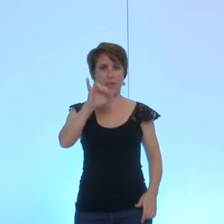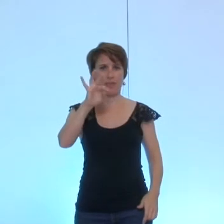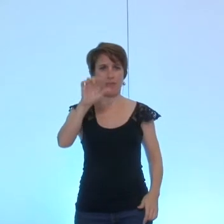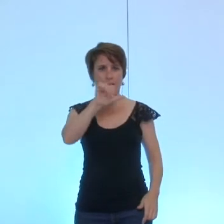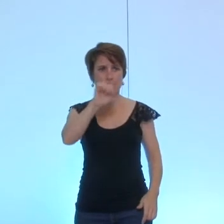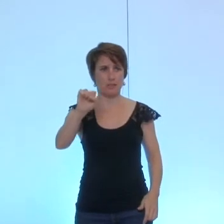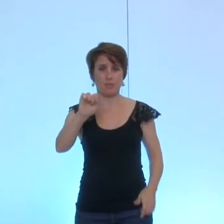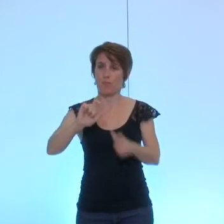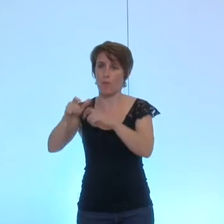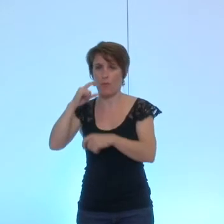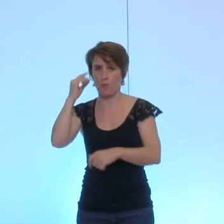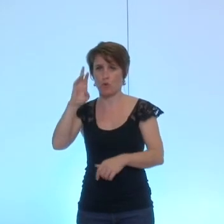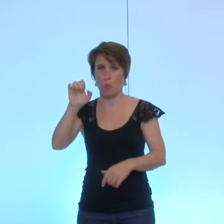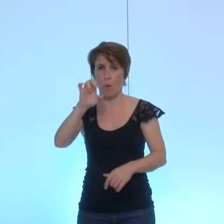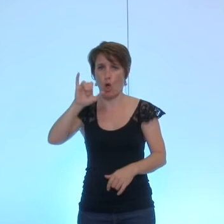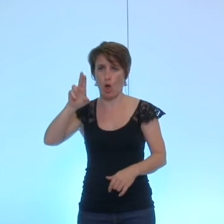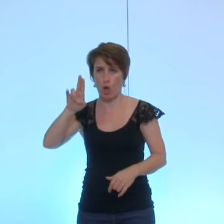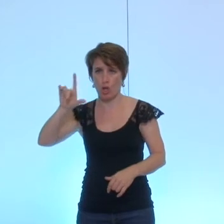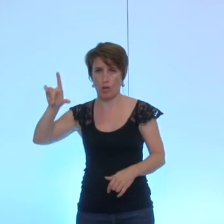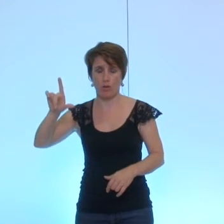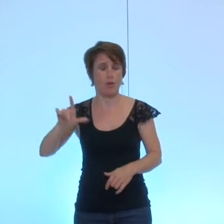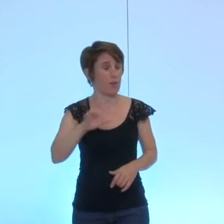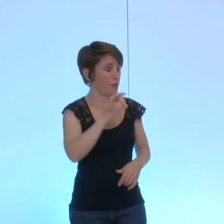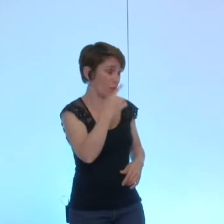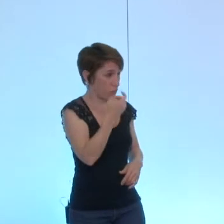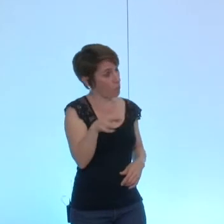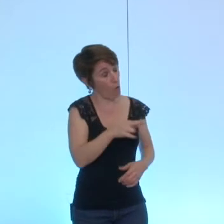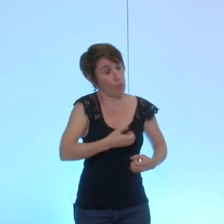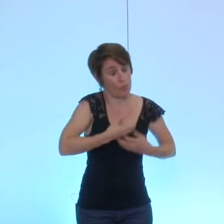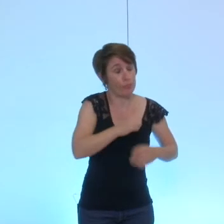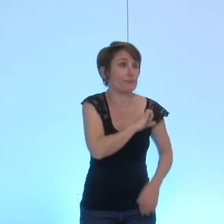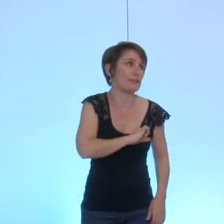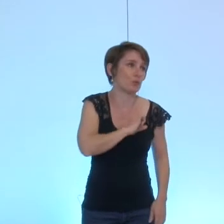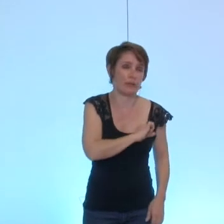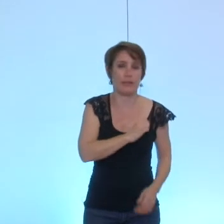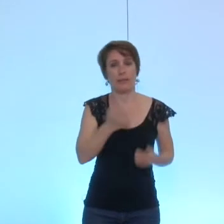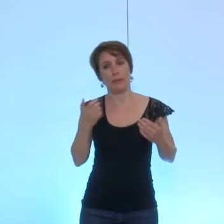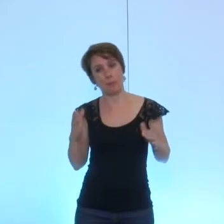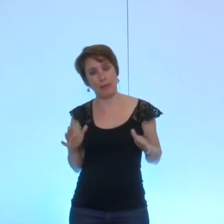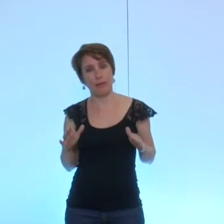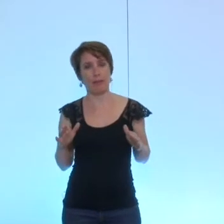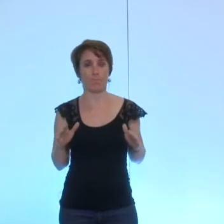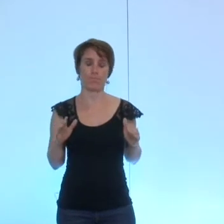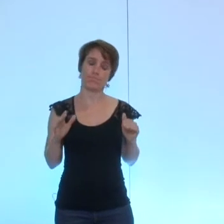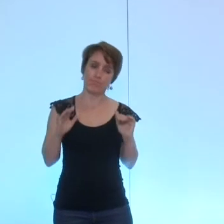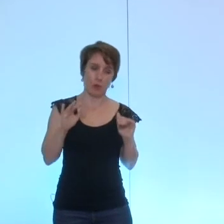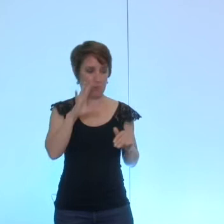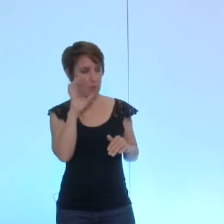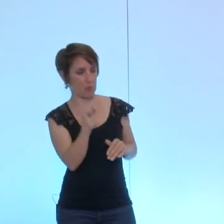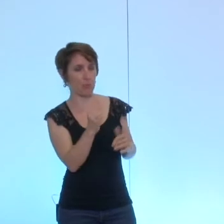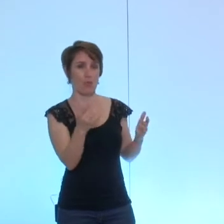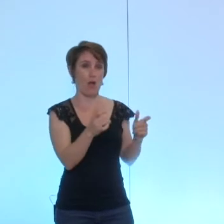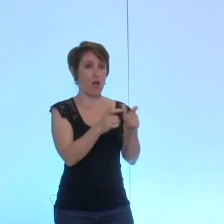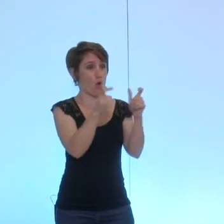désolé de reprendre encore un petit peu la parole mais une fois encore on constate qu'une collectivité publique en l'occurrence la ville de Grenoble